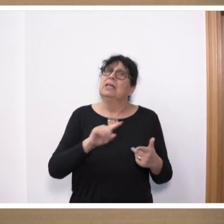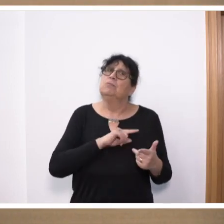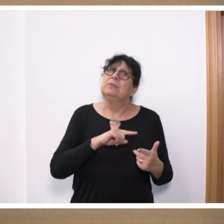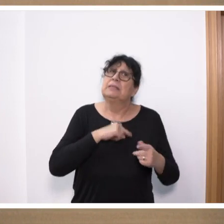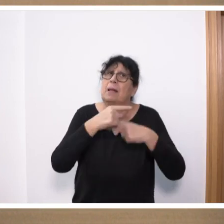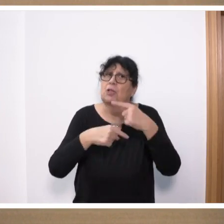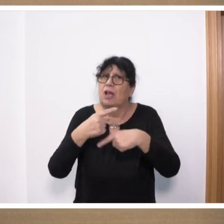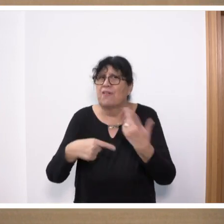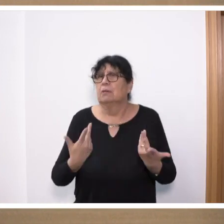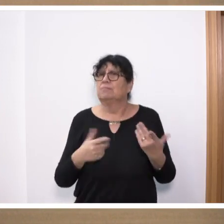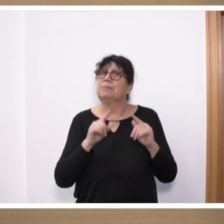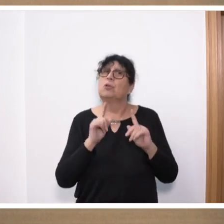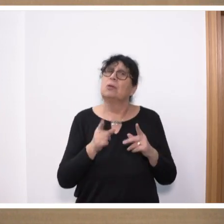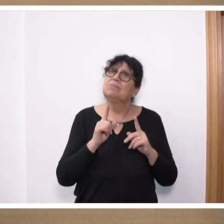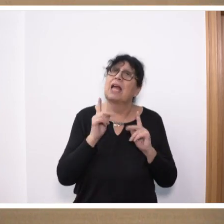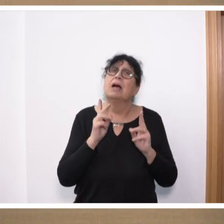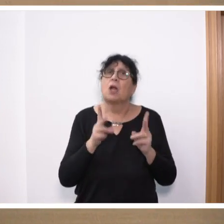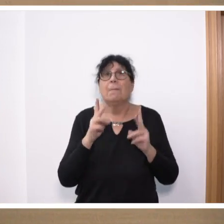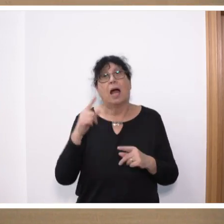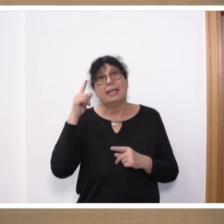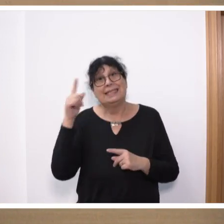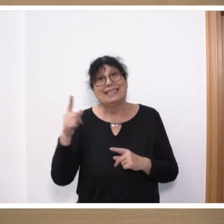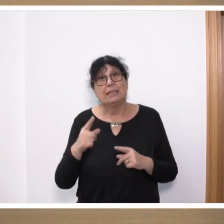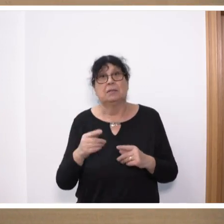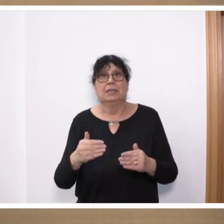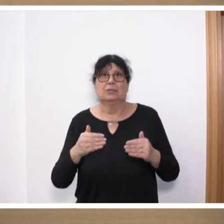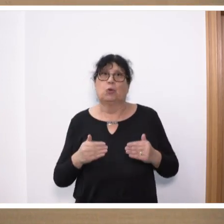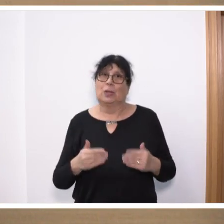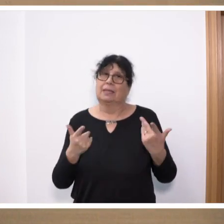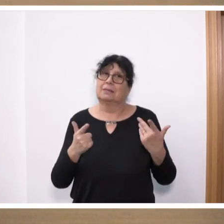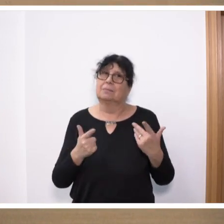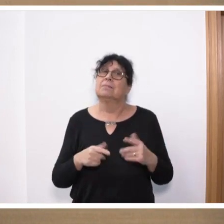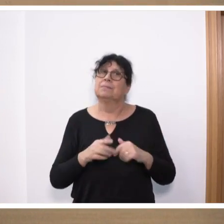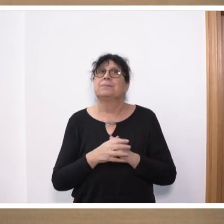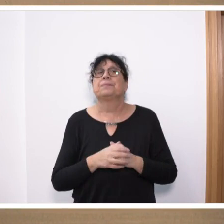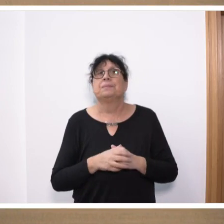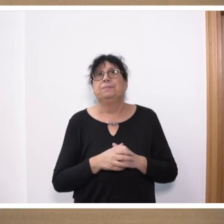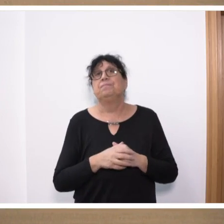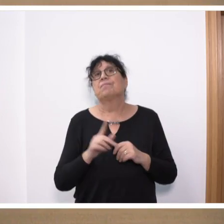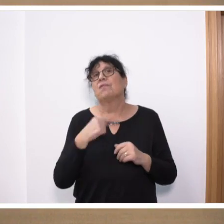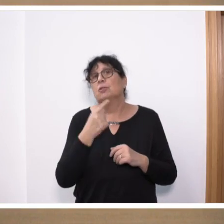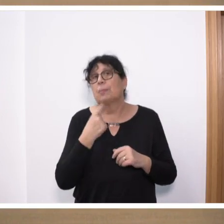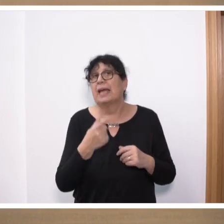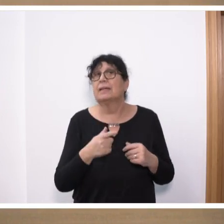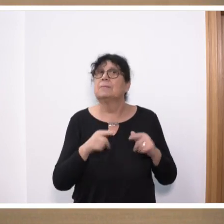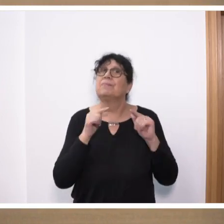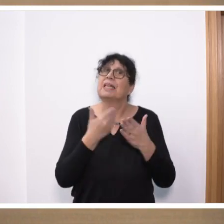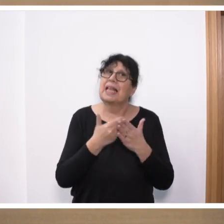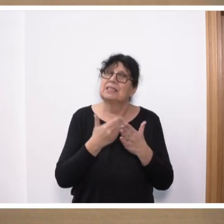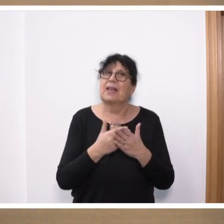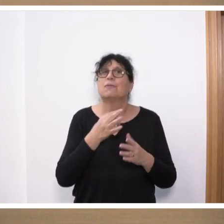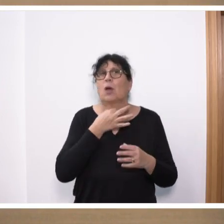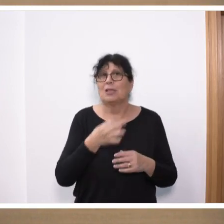der eigentliche Sinn völlig in den Hintergrund tritt. Und das führt natürlich zu ineffizienten Strukturen. Wir sprechen uns deswegen für